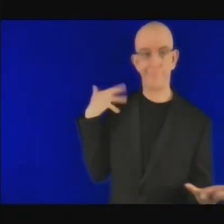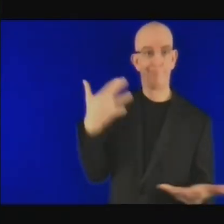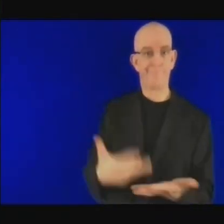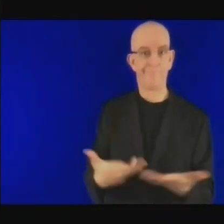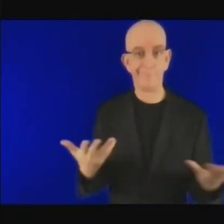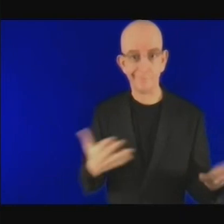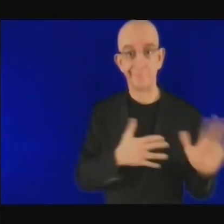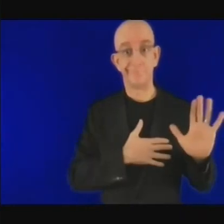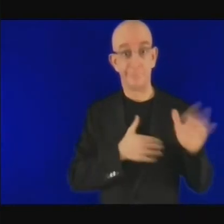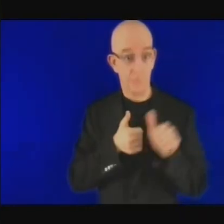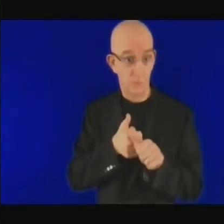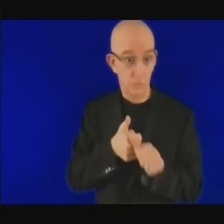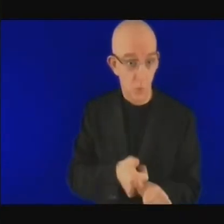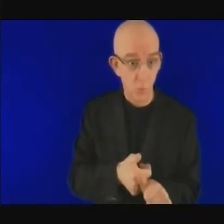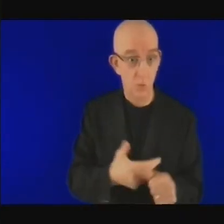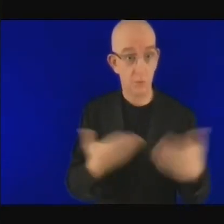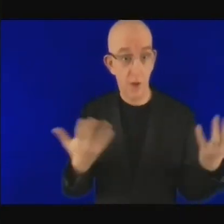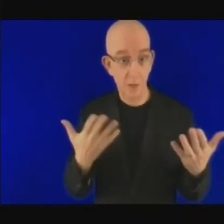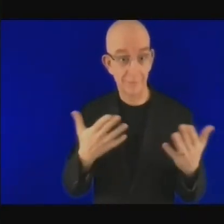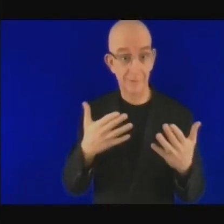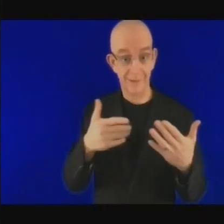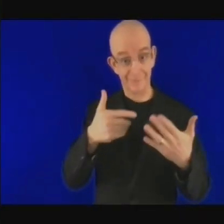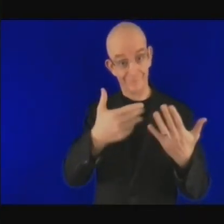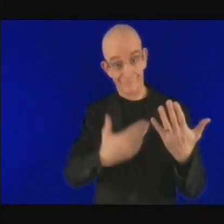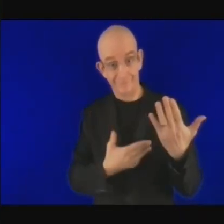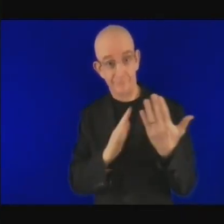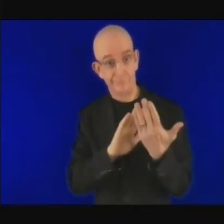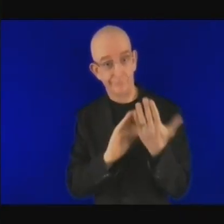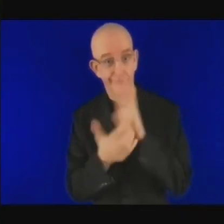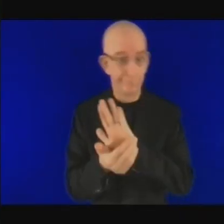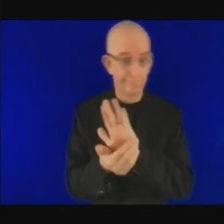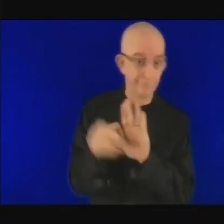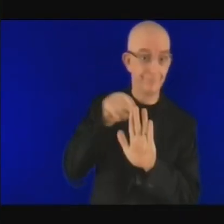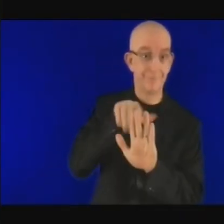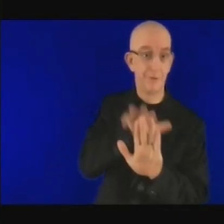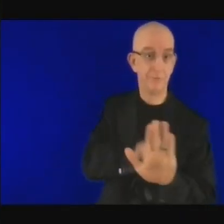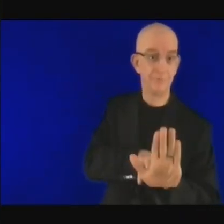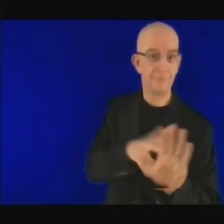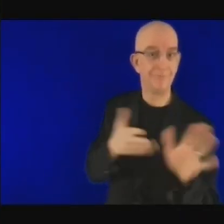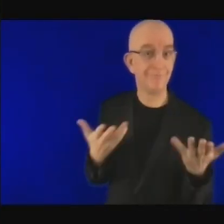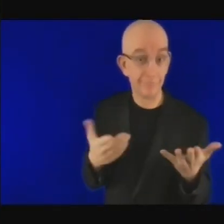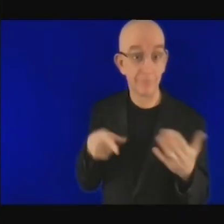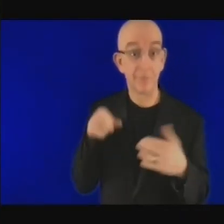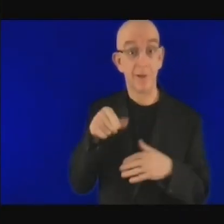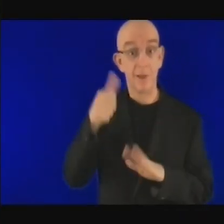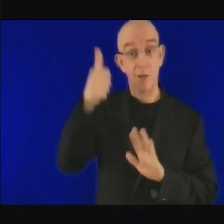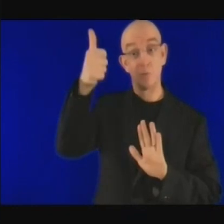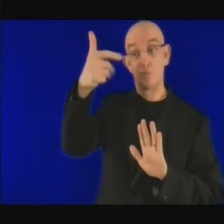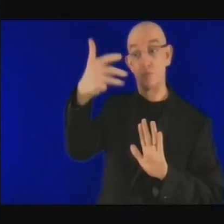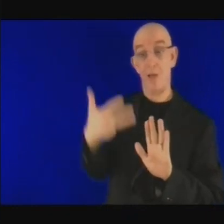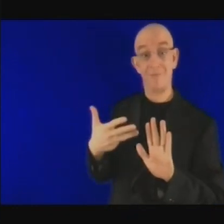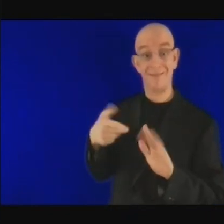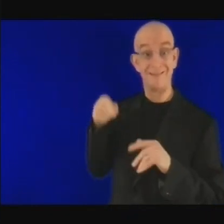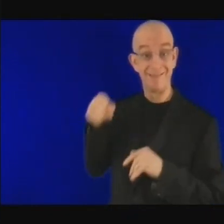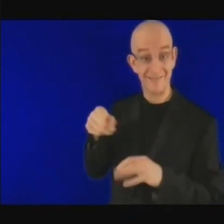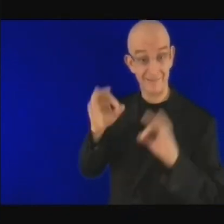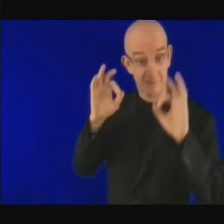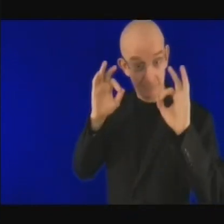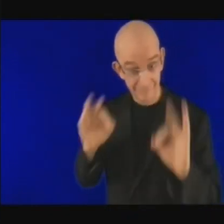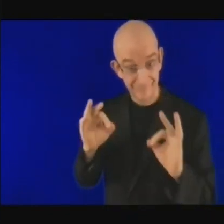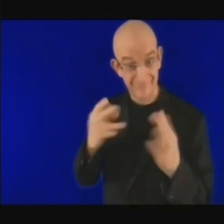l'on peut s'assurer que nos priorités sont reflétées ? Anita a dit qu'il y a bien d'autres questions